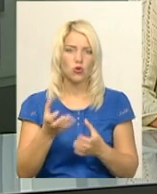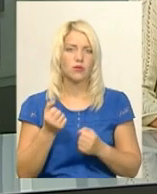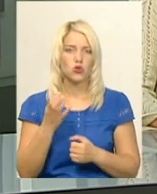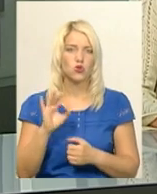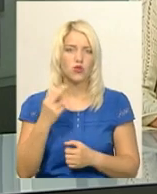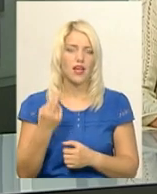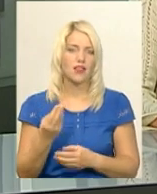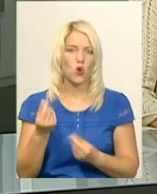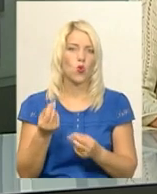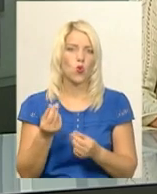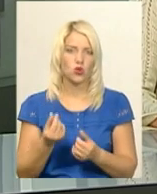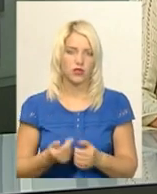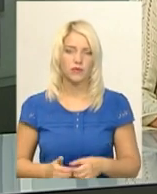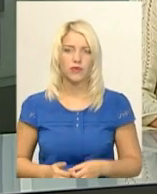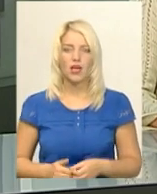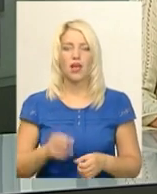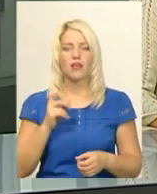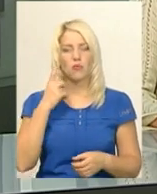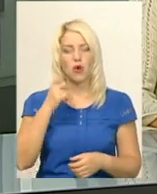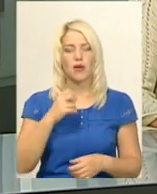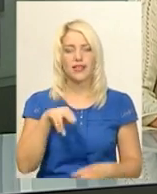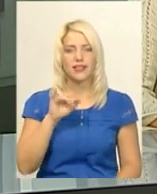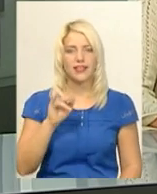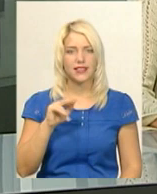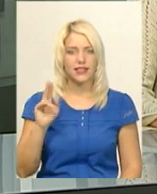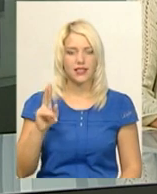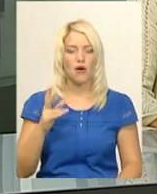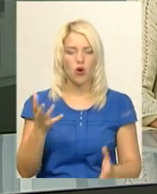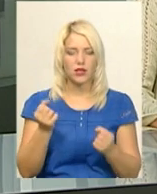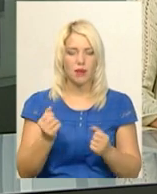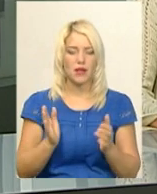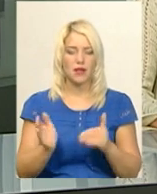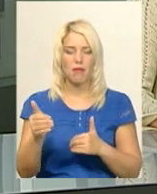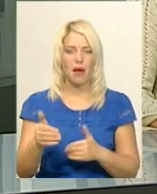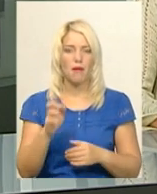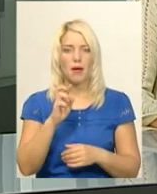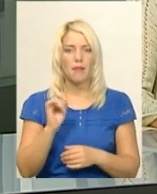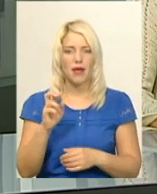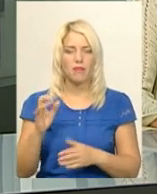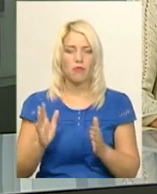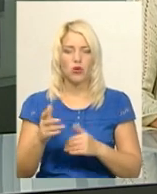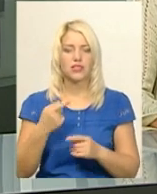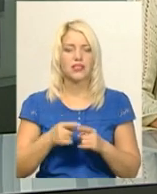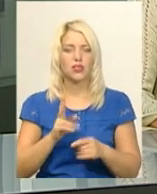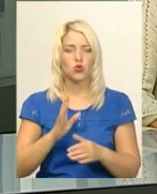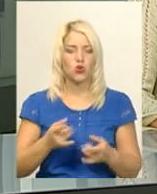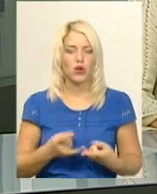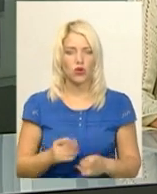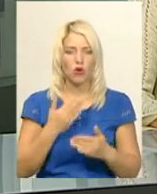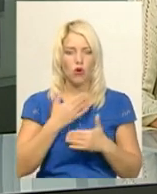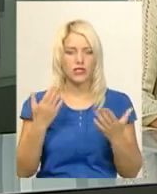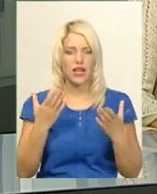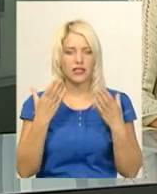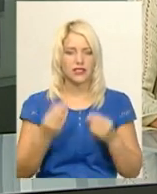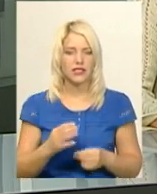Як повідомив Микола Дідик, отримати бебі-бокси зможуть і ті жінки, які народили в останні дні серпня, а з пологового їх виписали